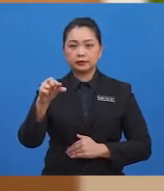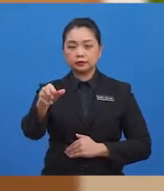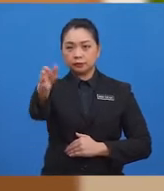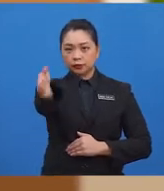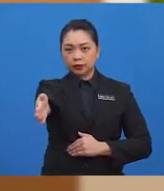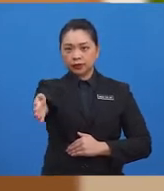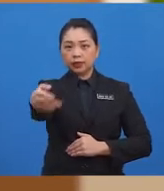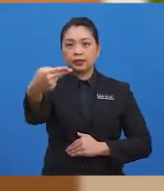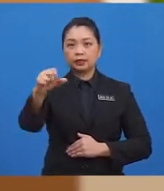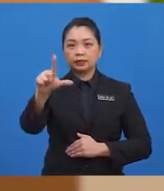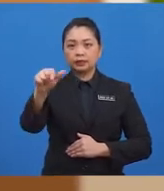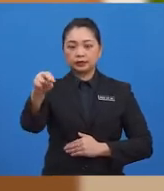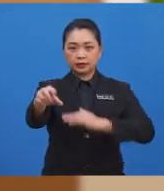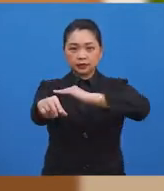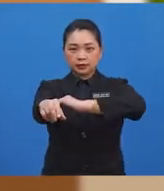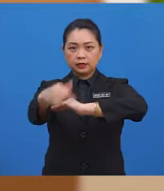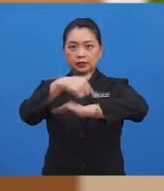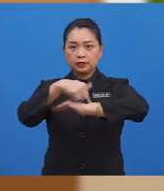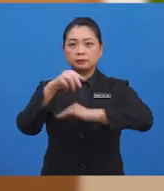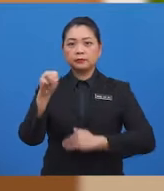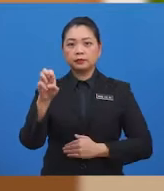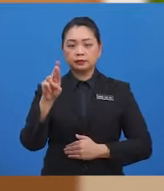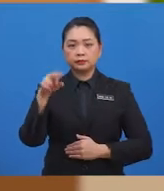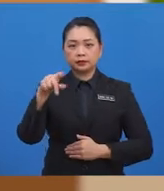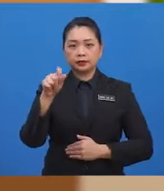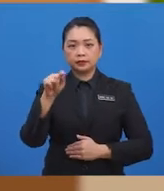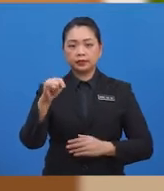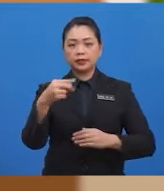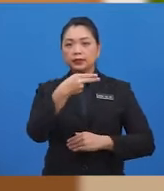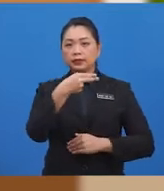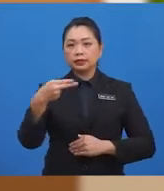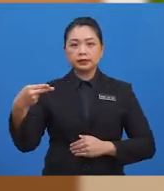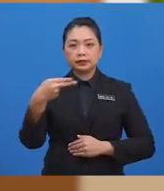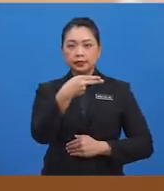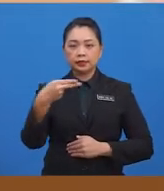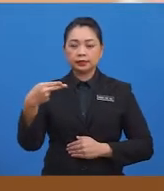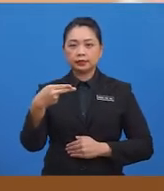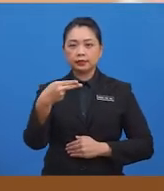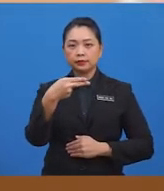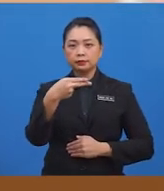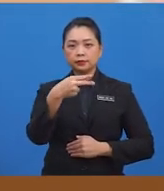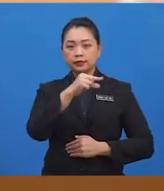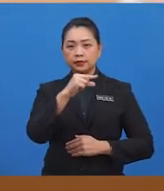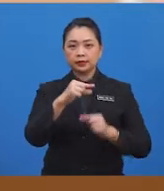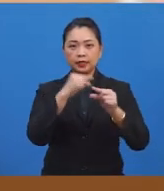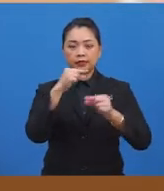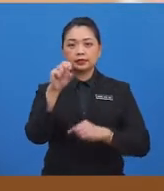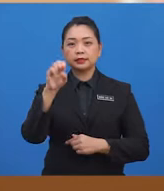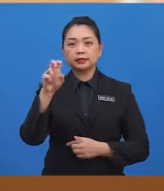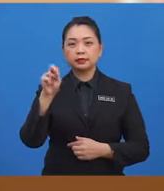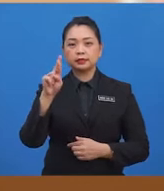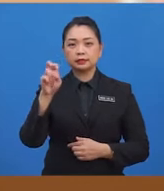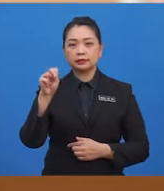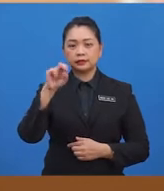merpati juga adalah garis serenjang. Mari kita ingat